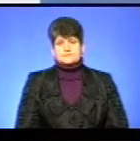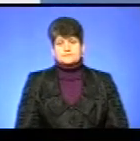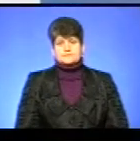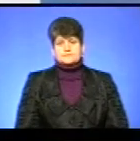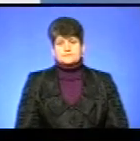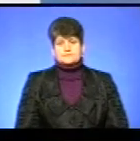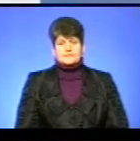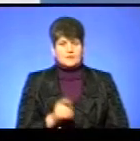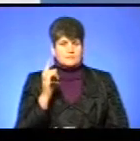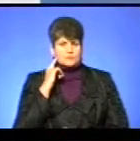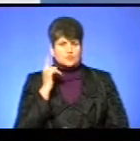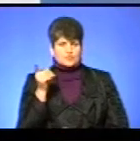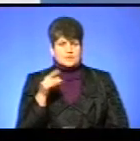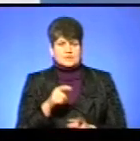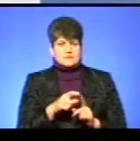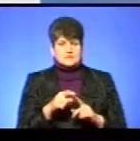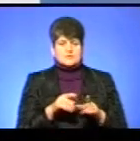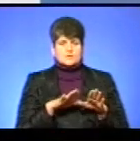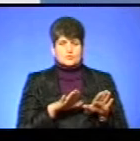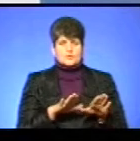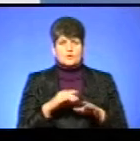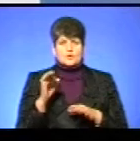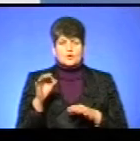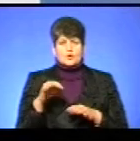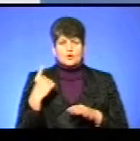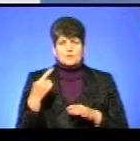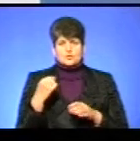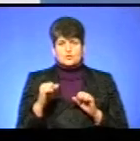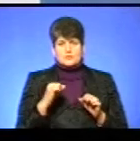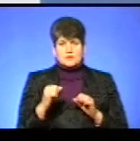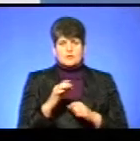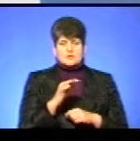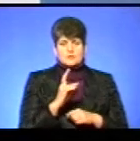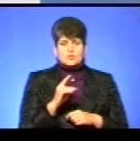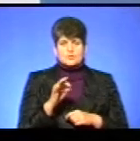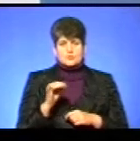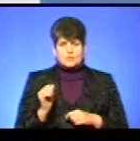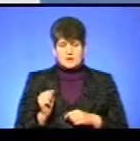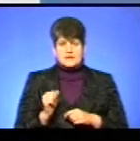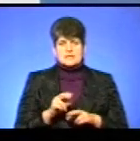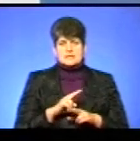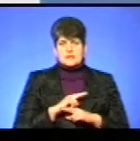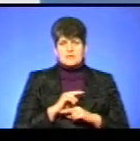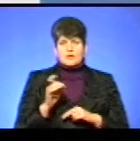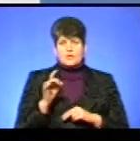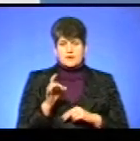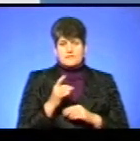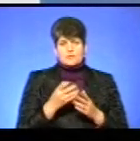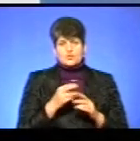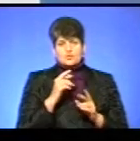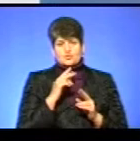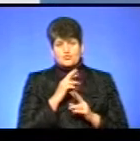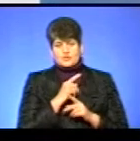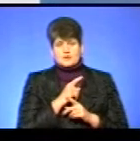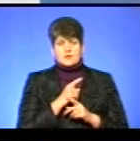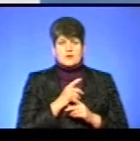Ми почули зі слів заступника обласного управління Держпродспоживслужби Олександра Костюка за гибель птахів у Рівному або через протруєння зернових